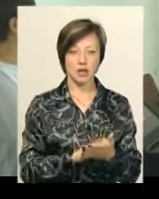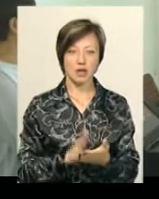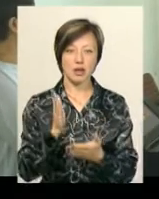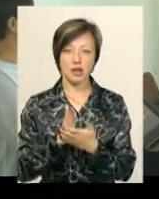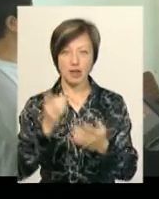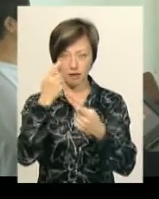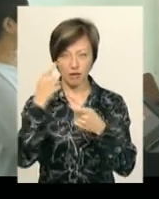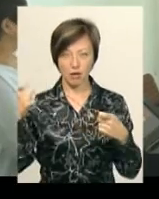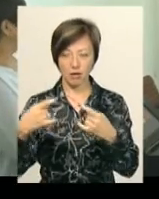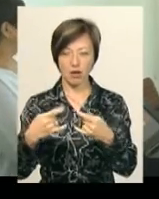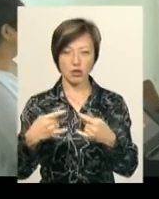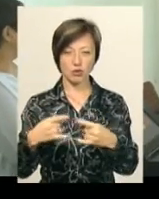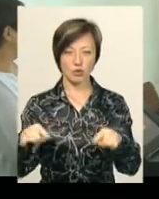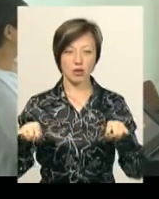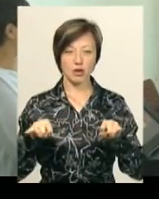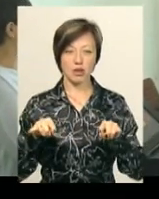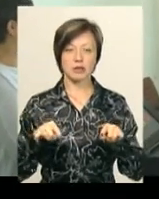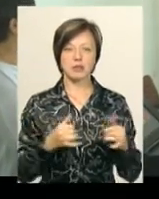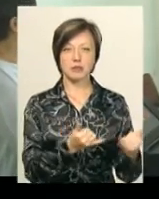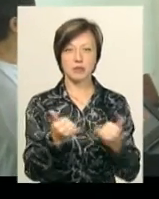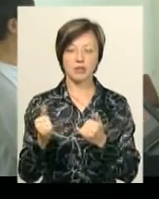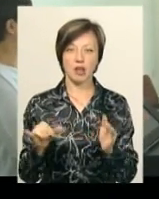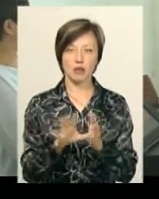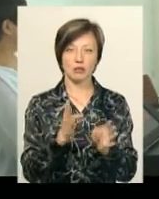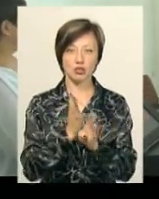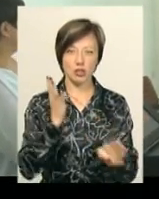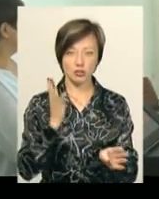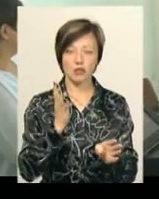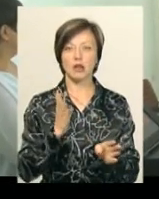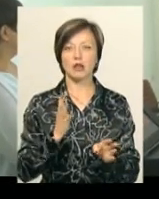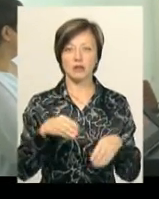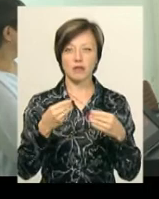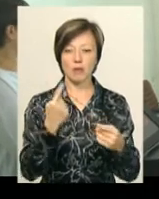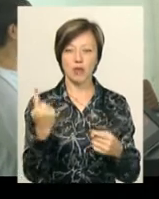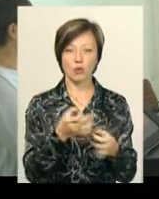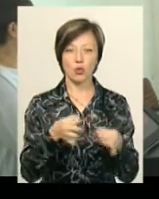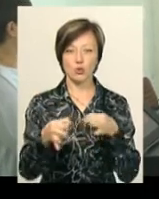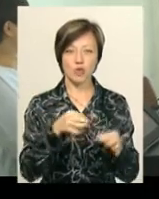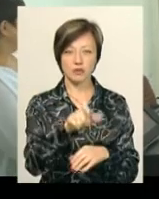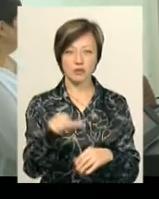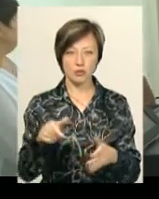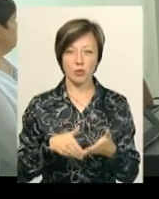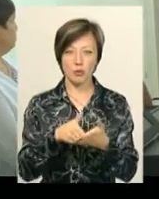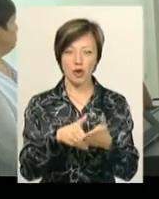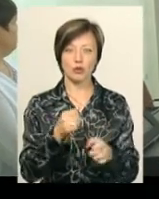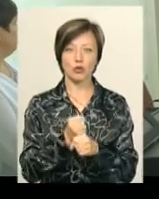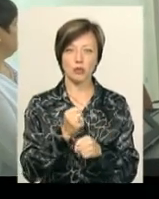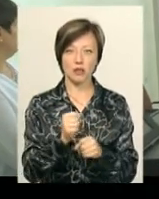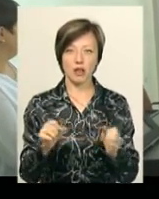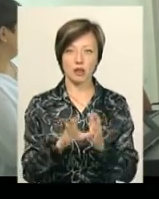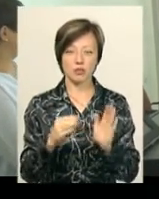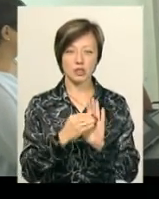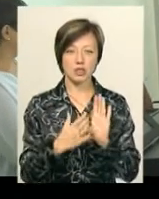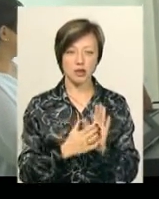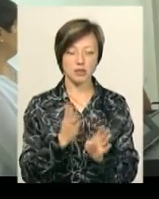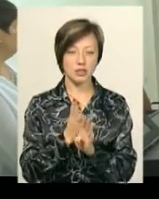інформатора, забезпечено електронною чергою. Інформатор буде надавати першу консультацію відвідувачам та допомагати зробити електронний запис